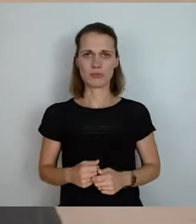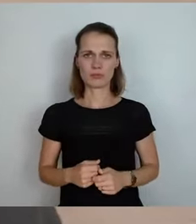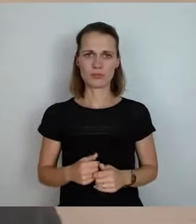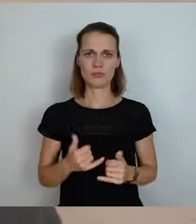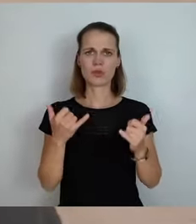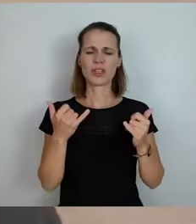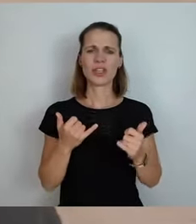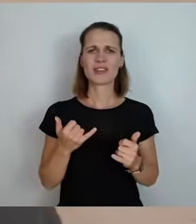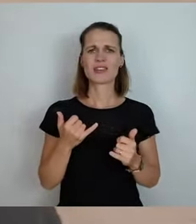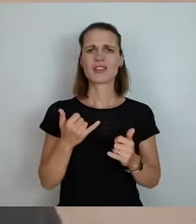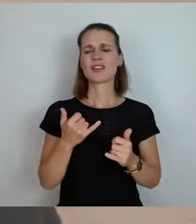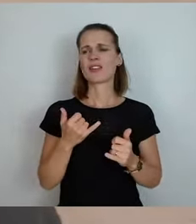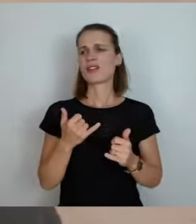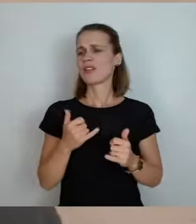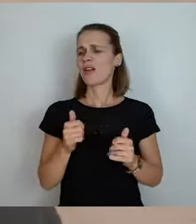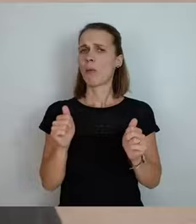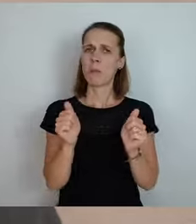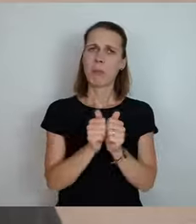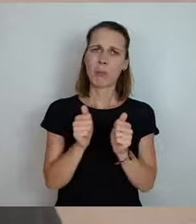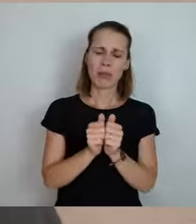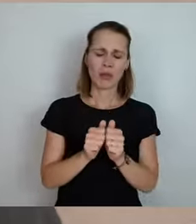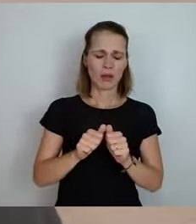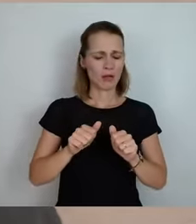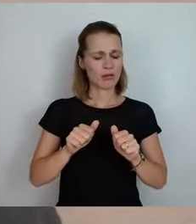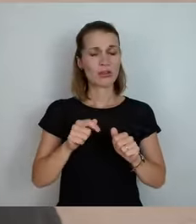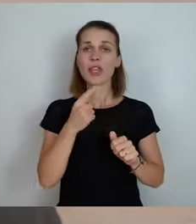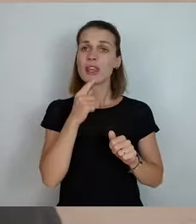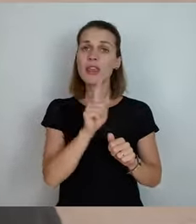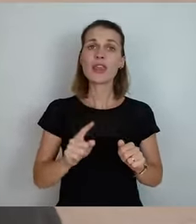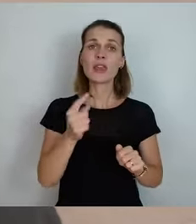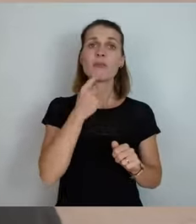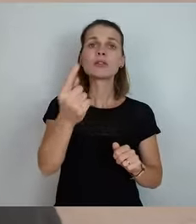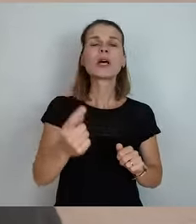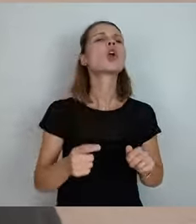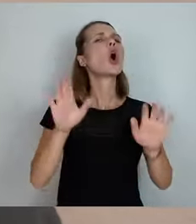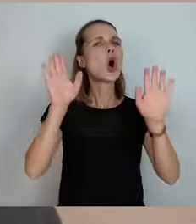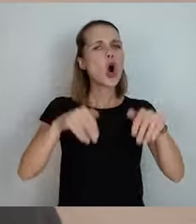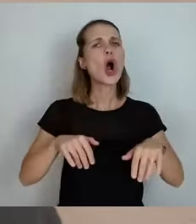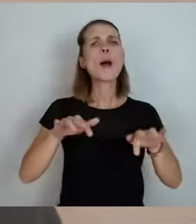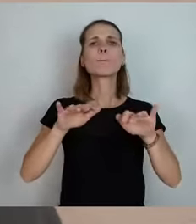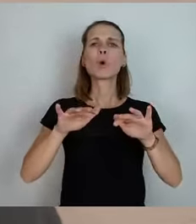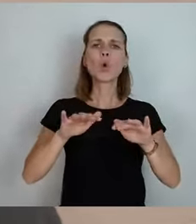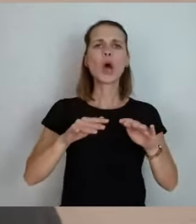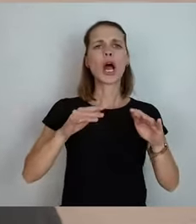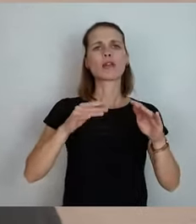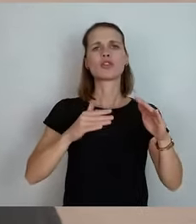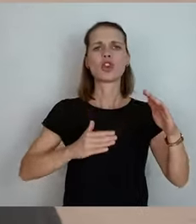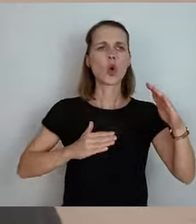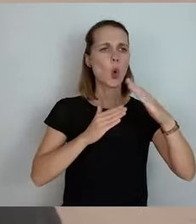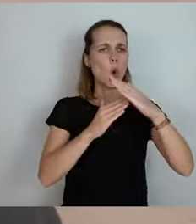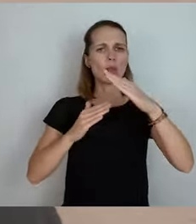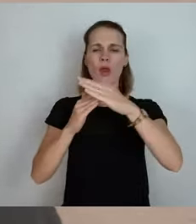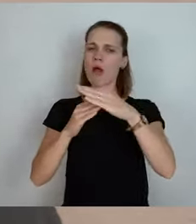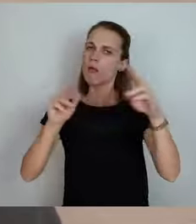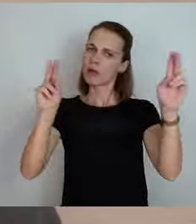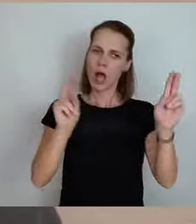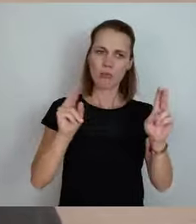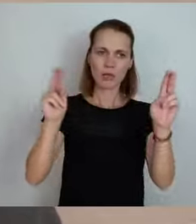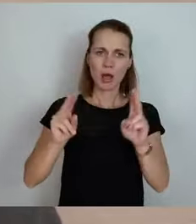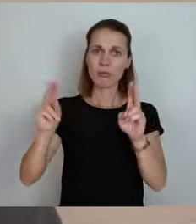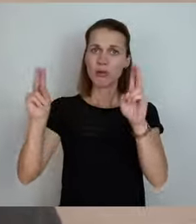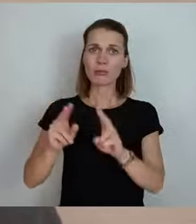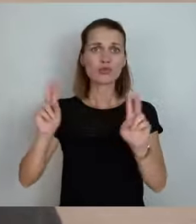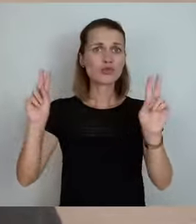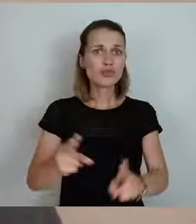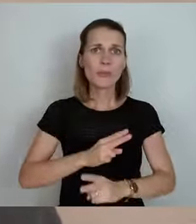bürokratischen Hürden, die jedes Mal versprochen werden, die bürokratischen Hürden werden abgebaut. Die werden nicht abgebaut. Aber das wird immer schlimmer, immer mehr, wenn ich